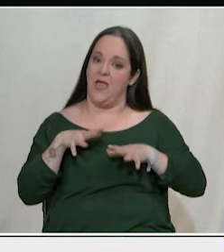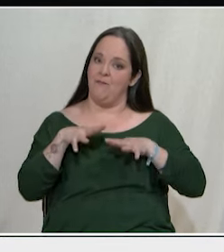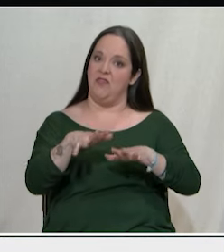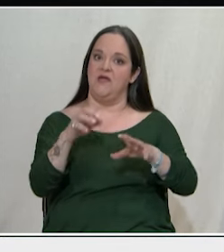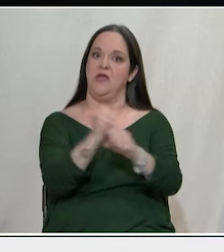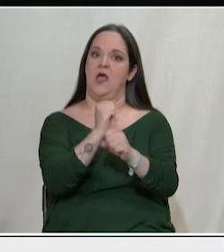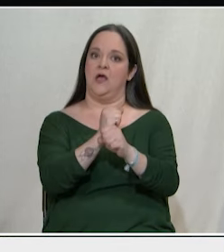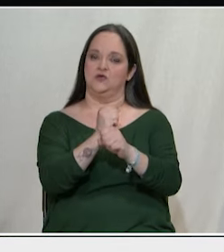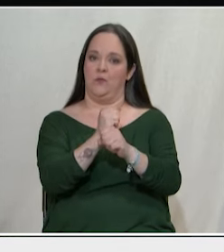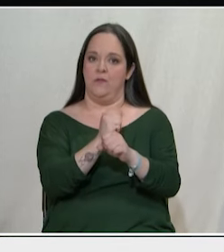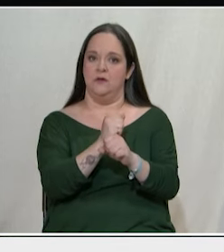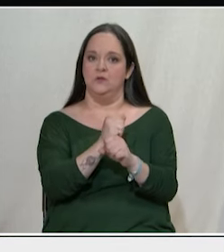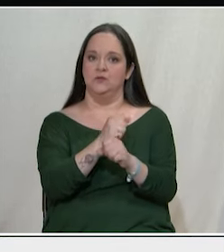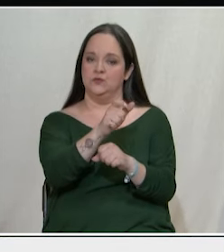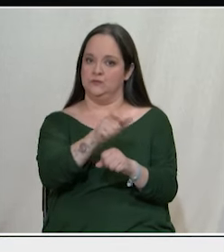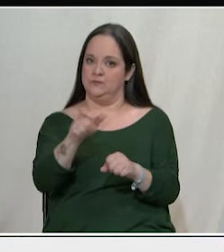εργαζόμενους